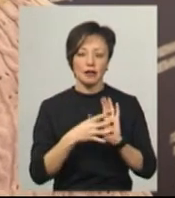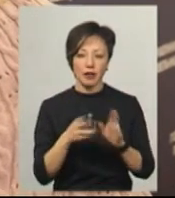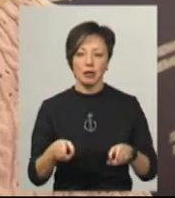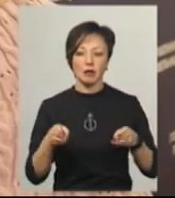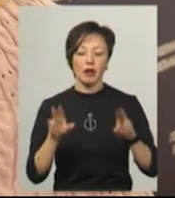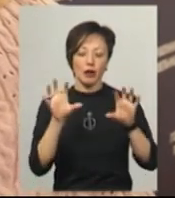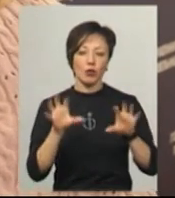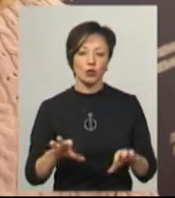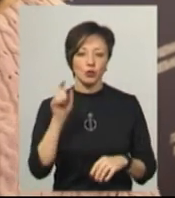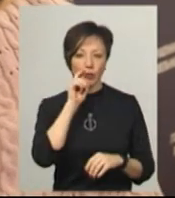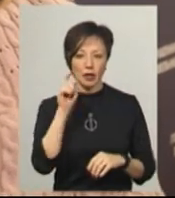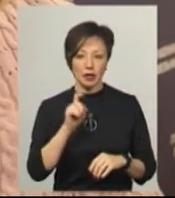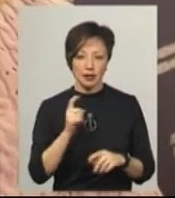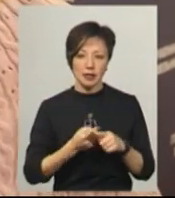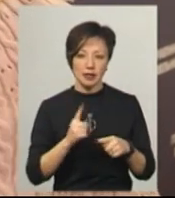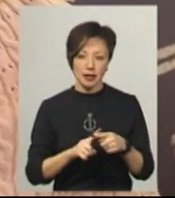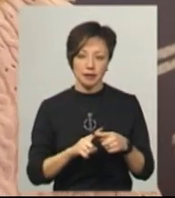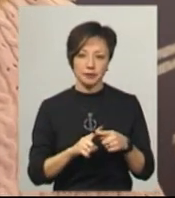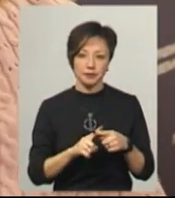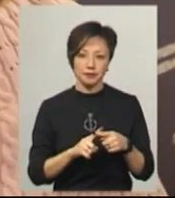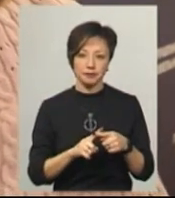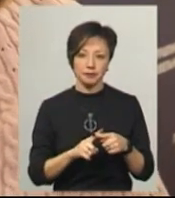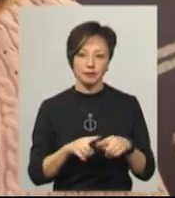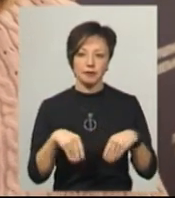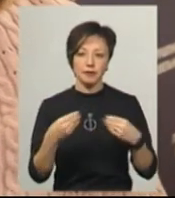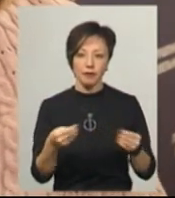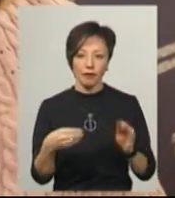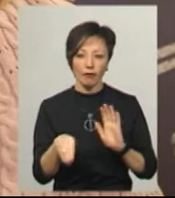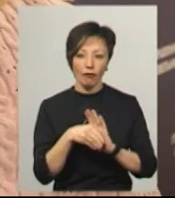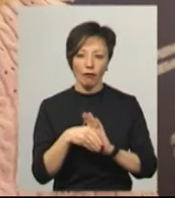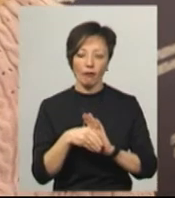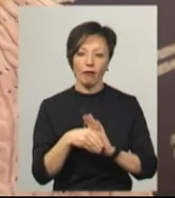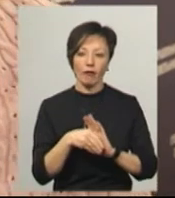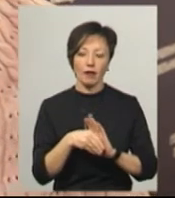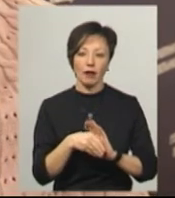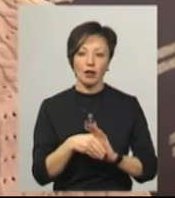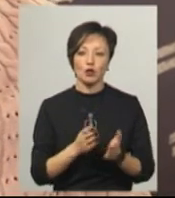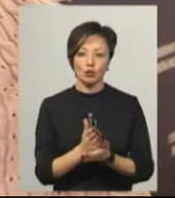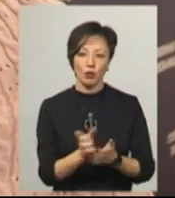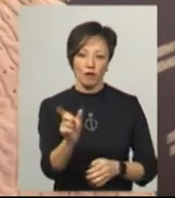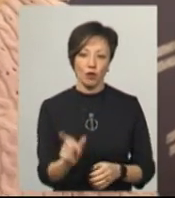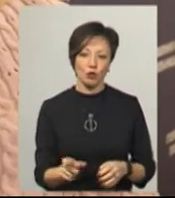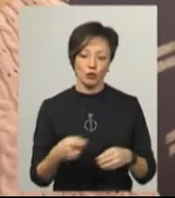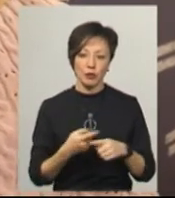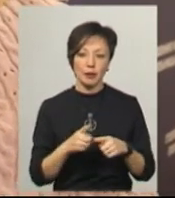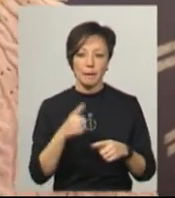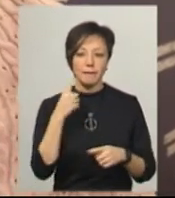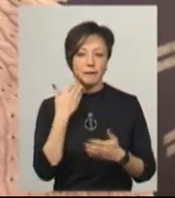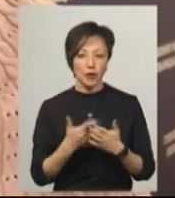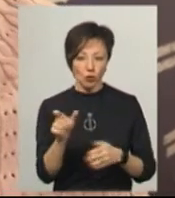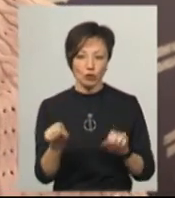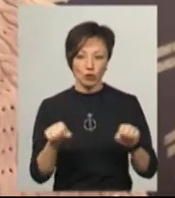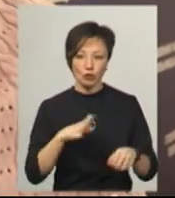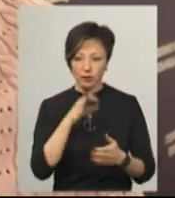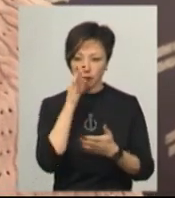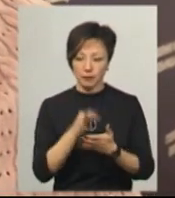Кримінального кодексу України. Це надання неправомірної вигоди службовій особі. Підозрюємо загрожує